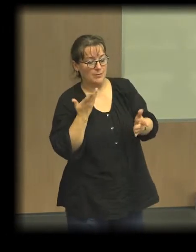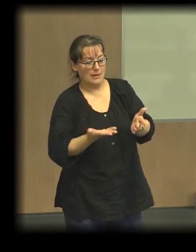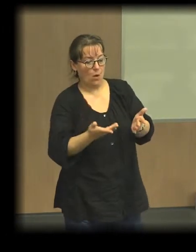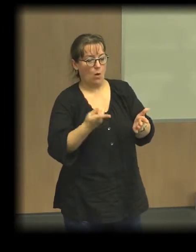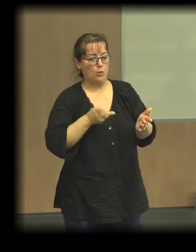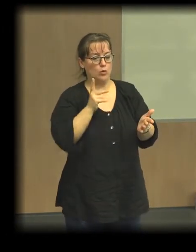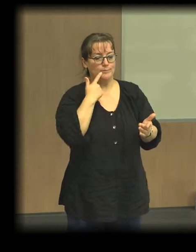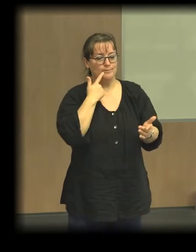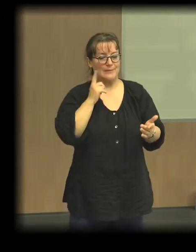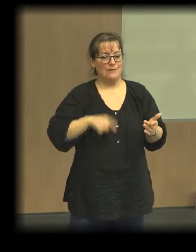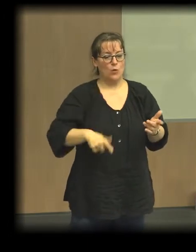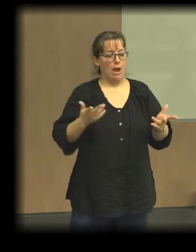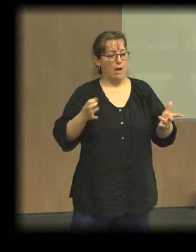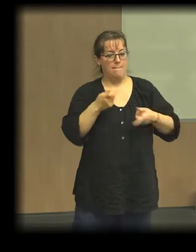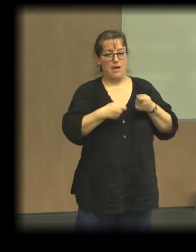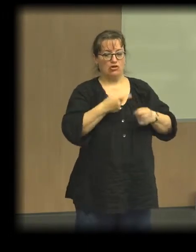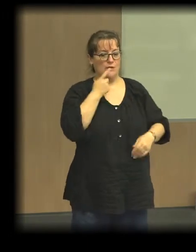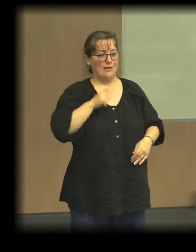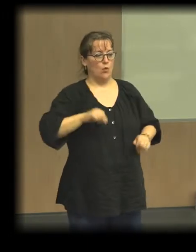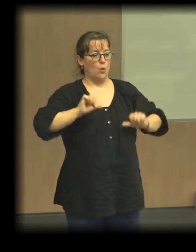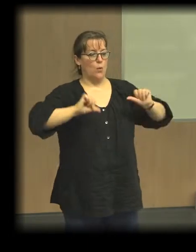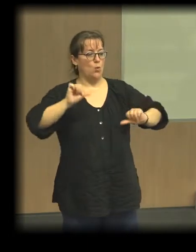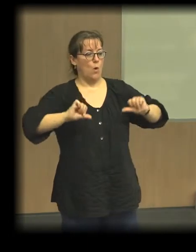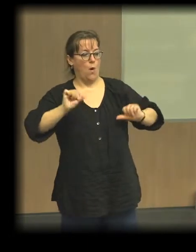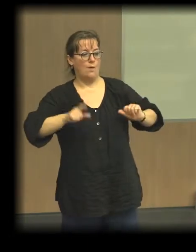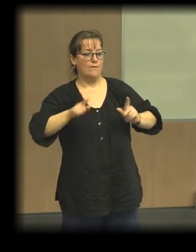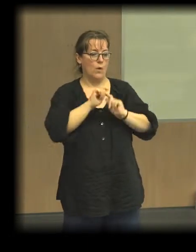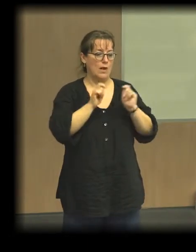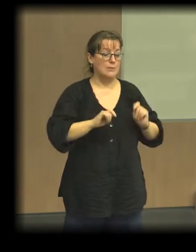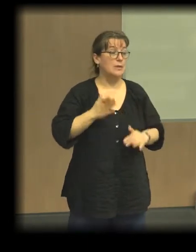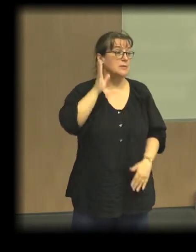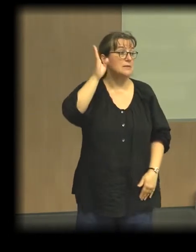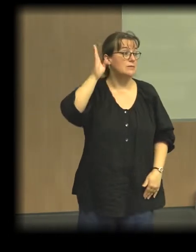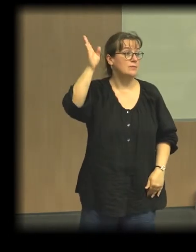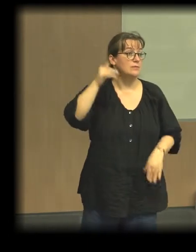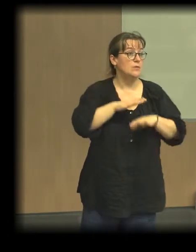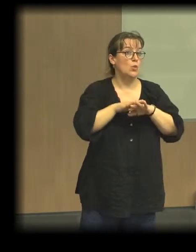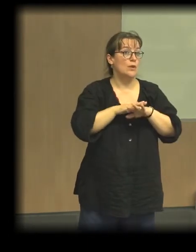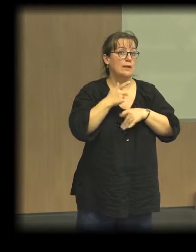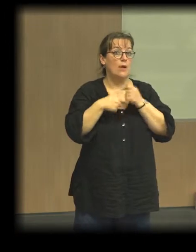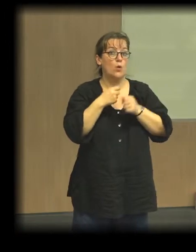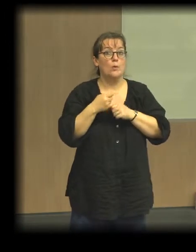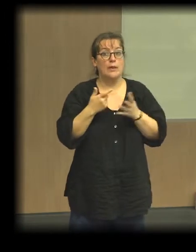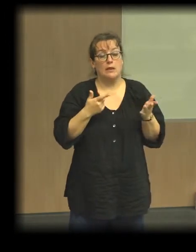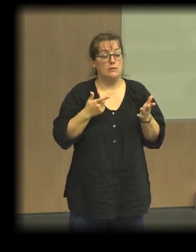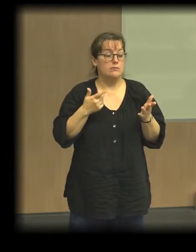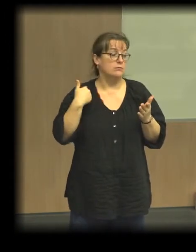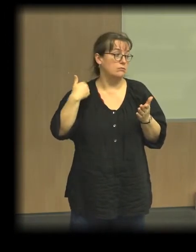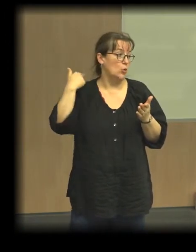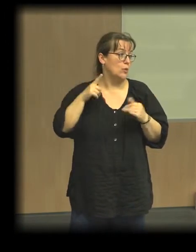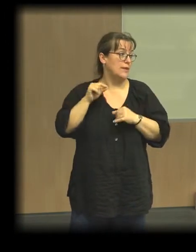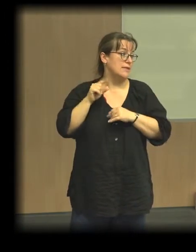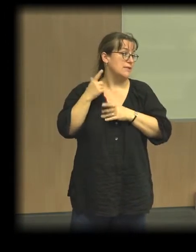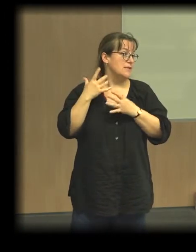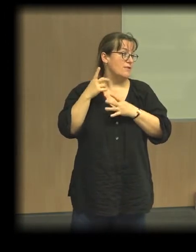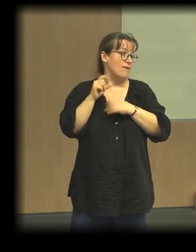concurrentielles qui ont été préconisées par les politiques économiques de ces dernières décennies, et que finalement